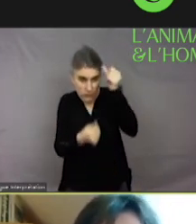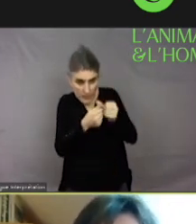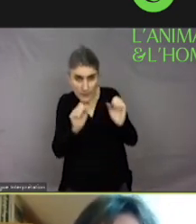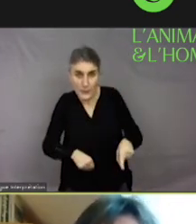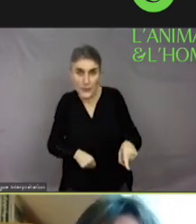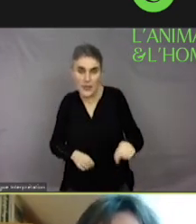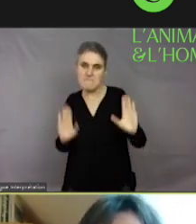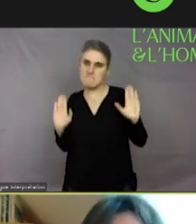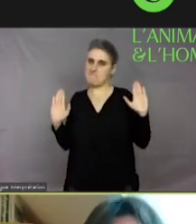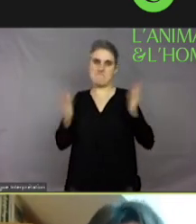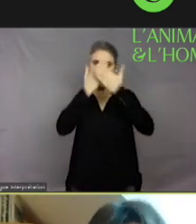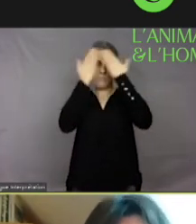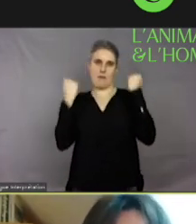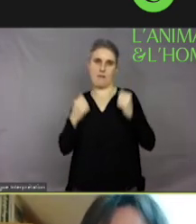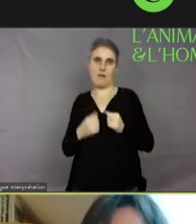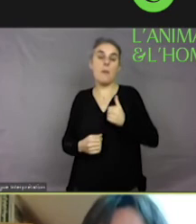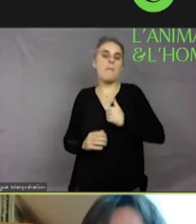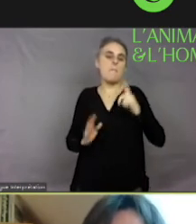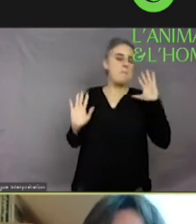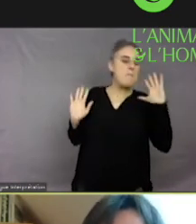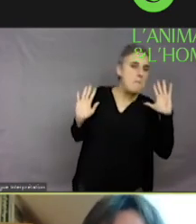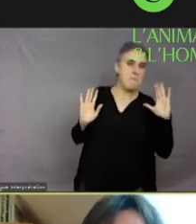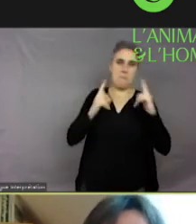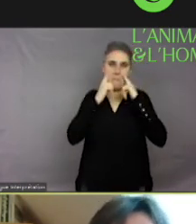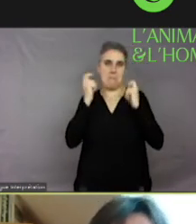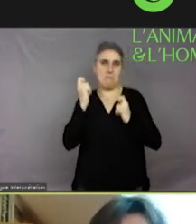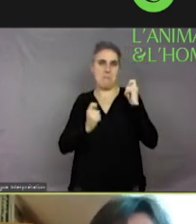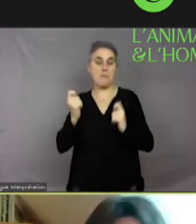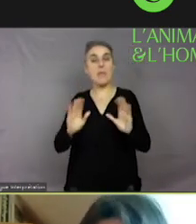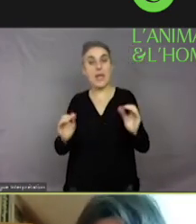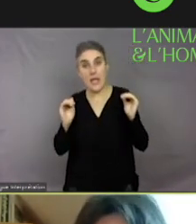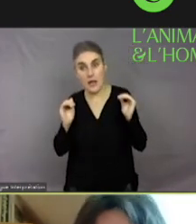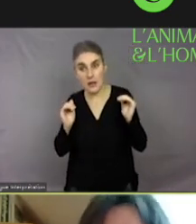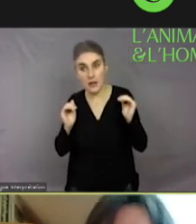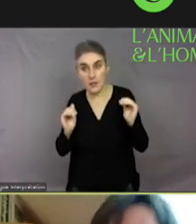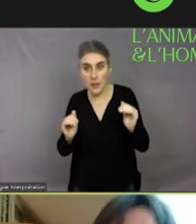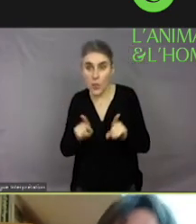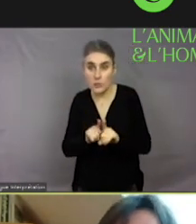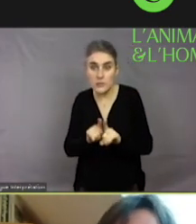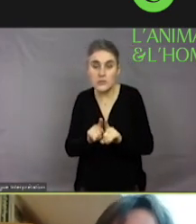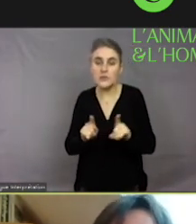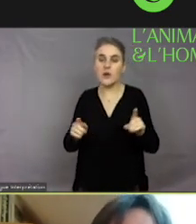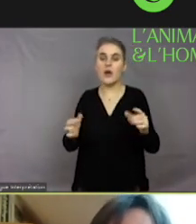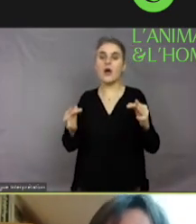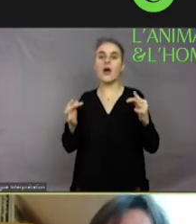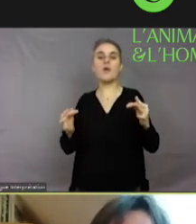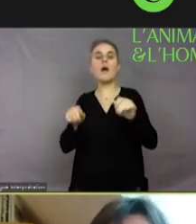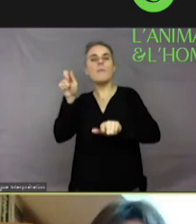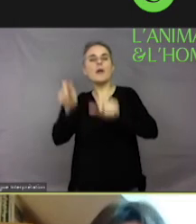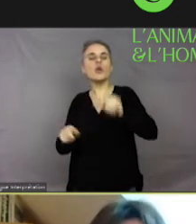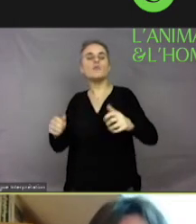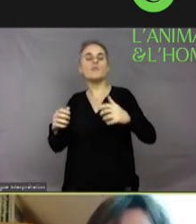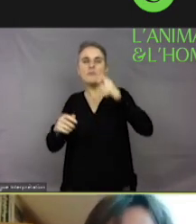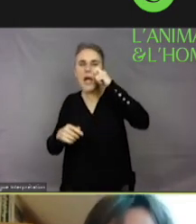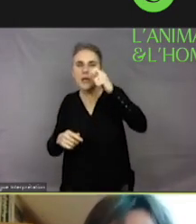on ne peut pas le dire. Moi, je suis prudente. En revanche, c'est une question de nociception. Les neurobiologistes, les